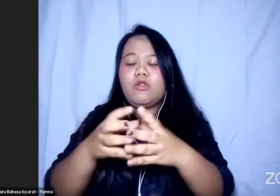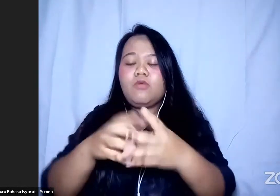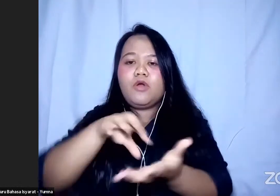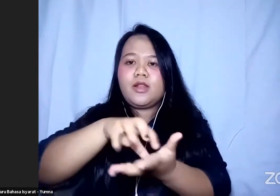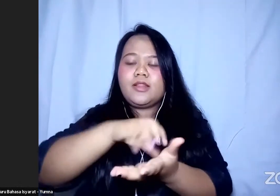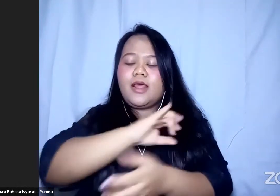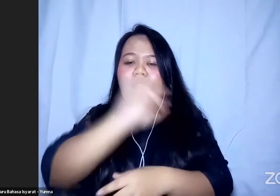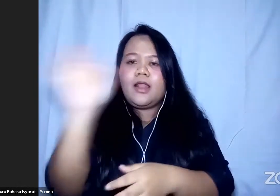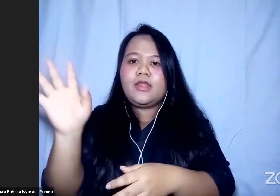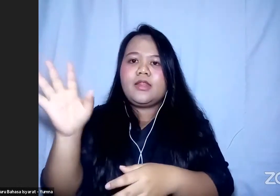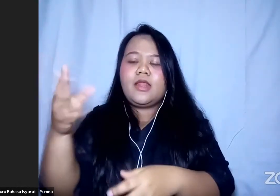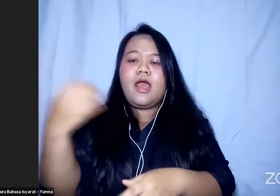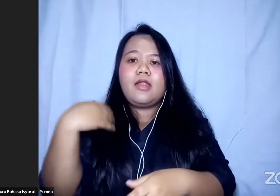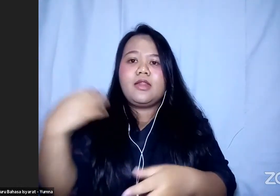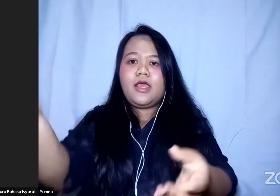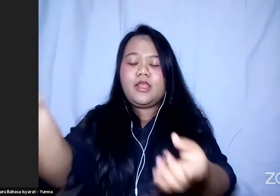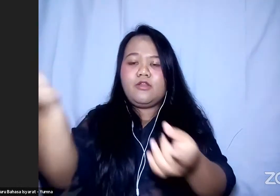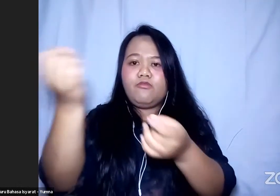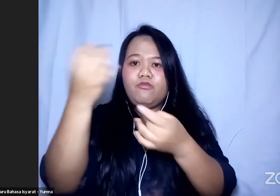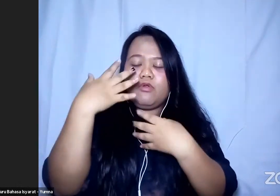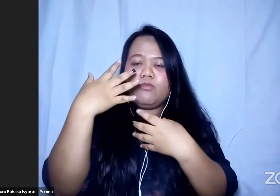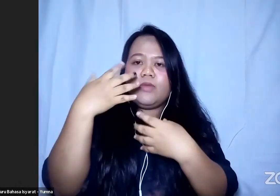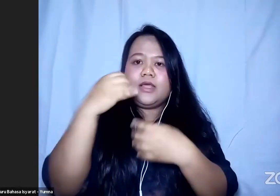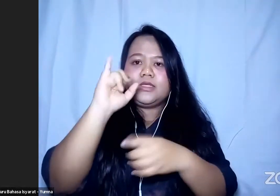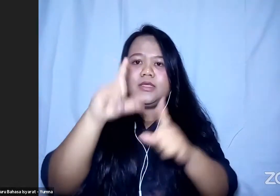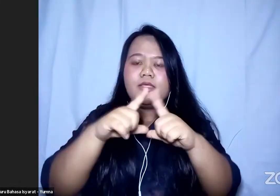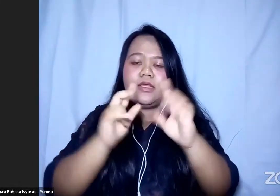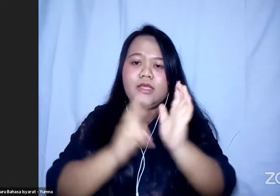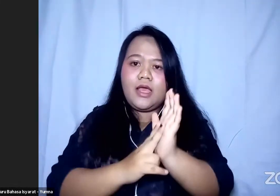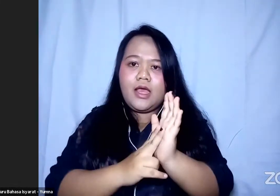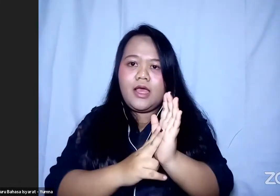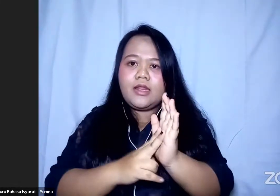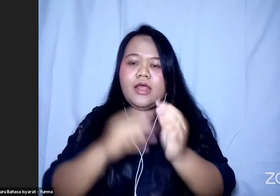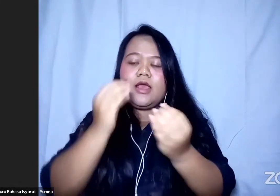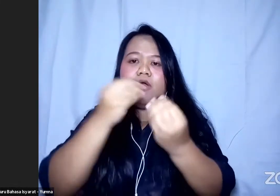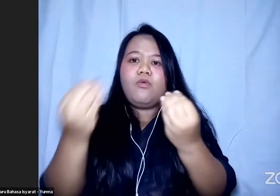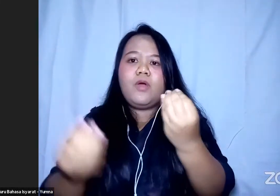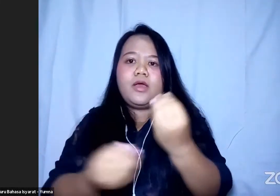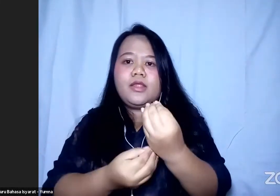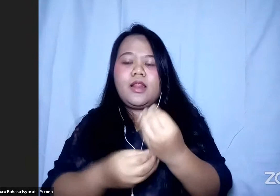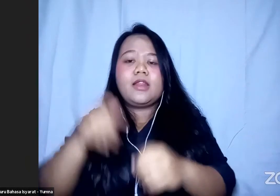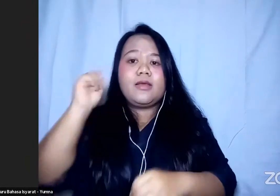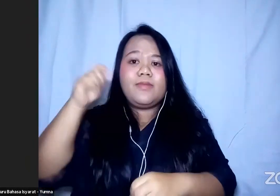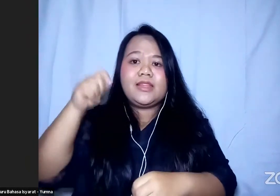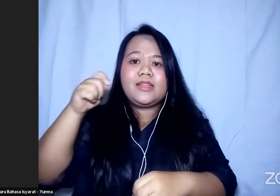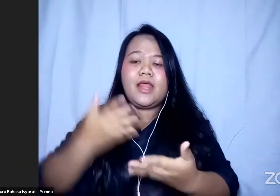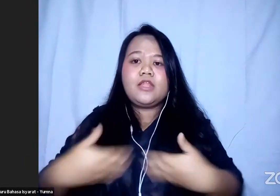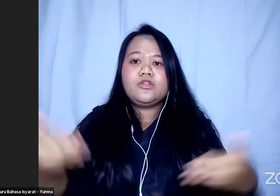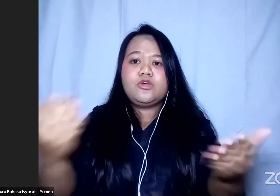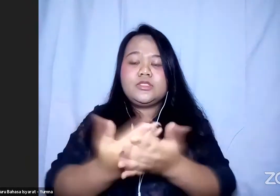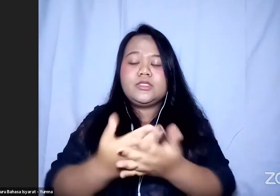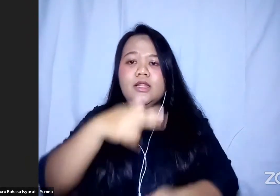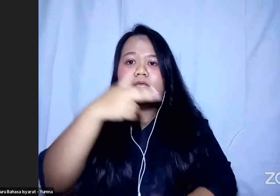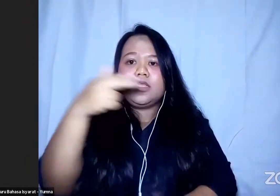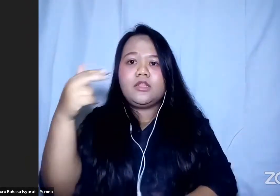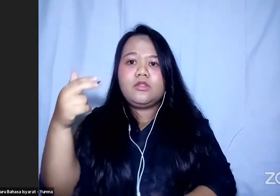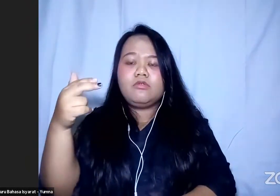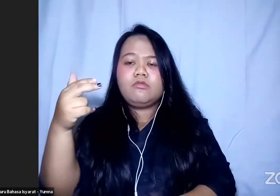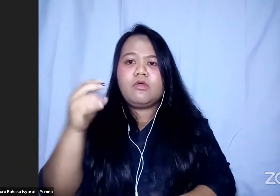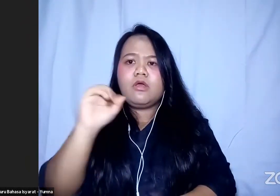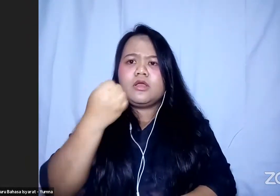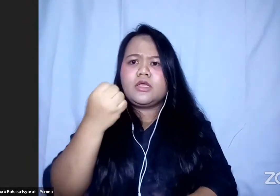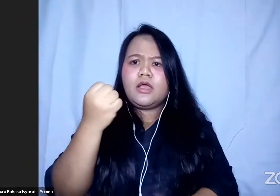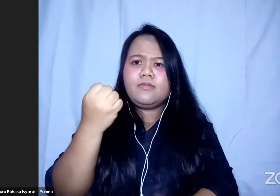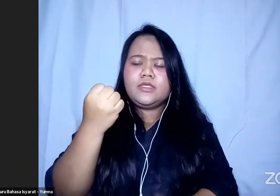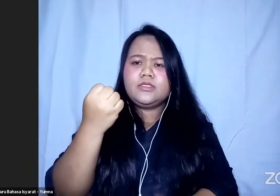Mendapatkan Informasi Ternyata Pak Ian Perwakilan Dari Kementerian Sosial Republik Indonesia Berhalangan Untuk